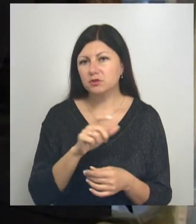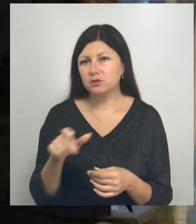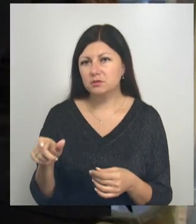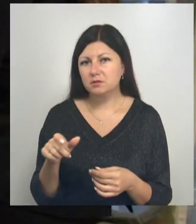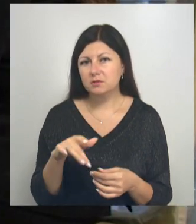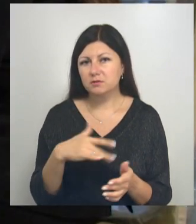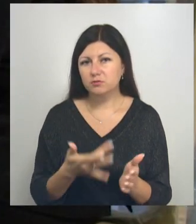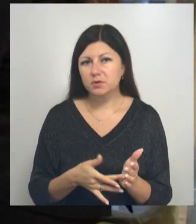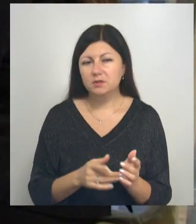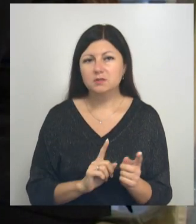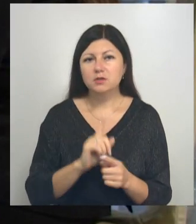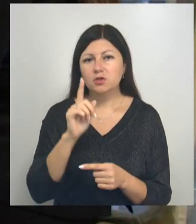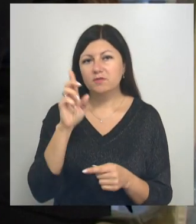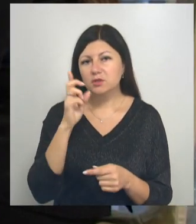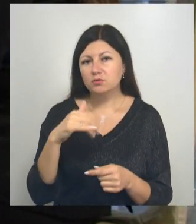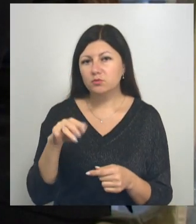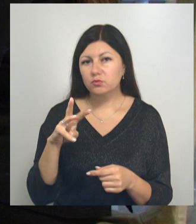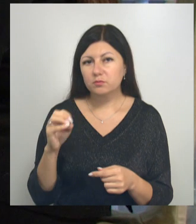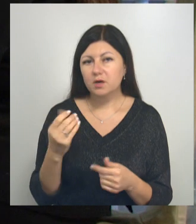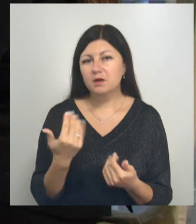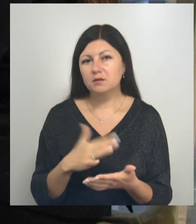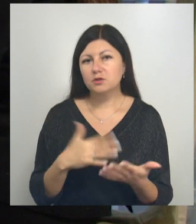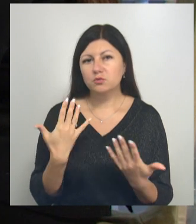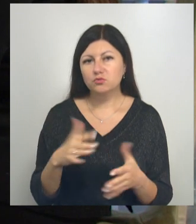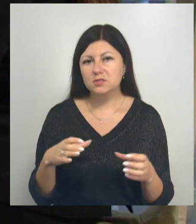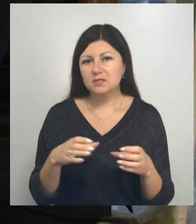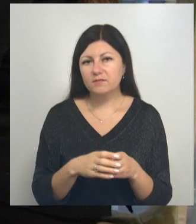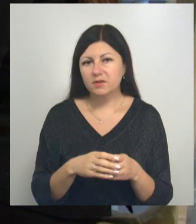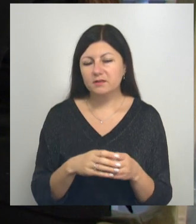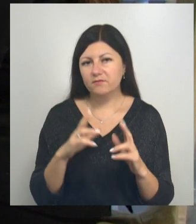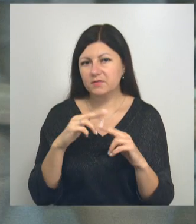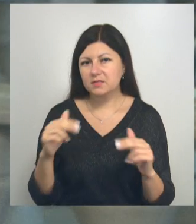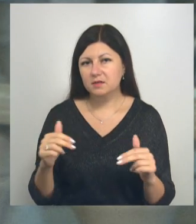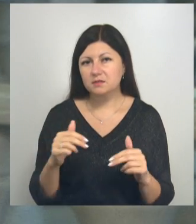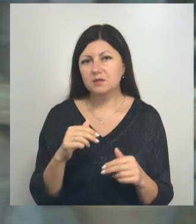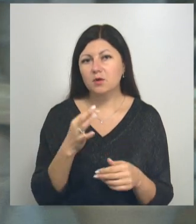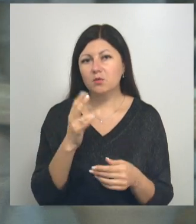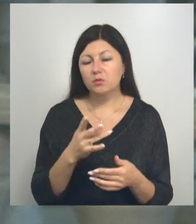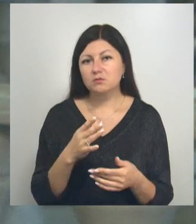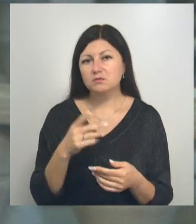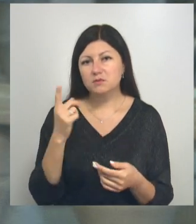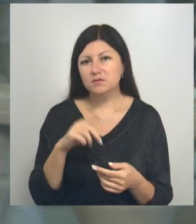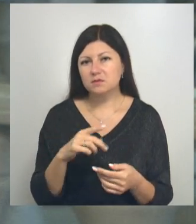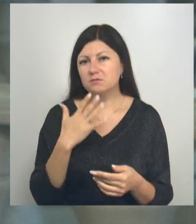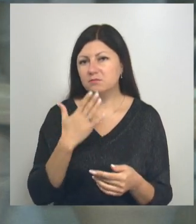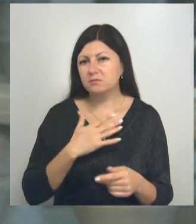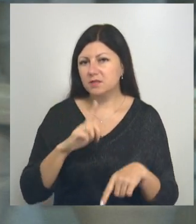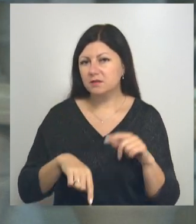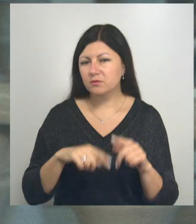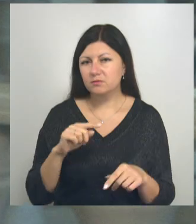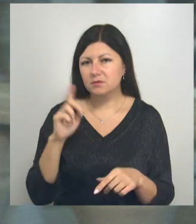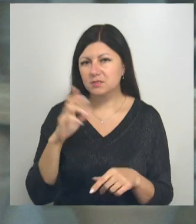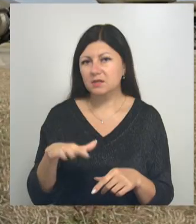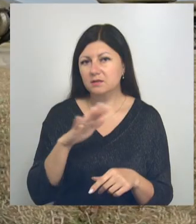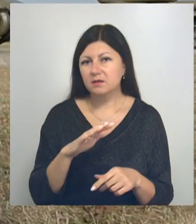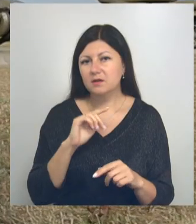Сначала в Государственной Думе, а затем и в Совете Федерации. Политик также известен как истинный патриот страны, хранитель ее